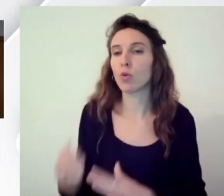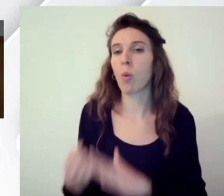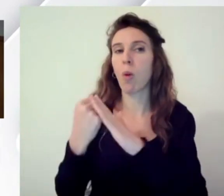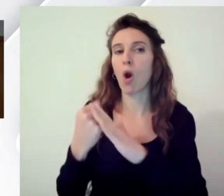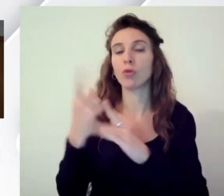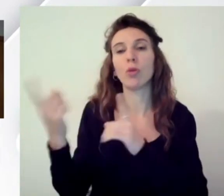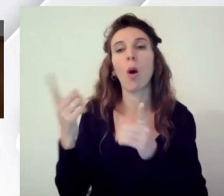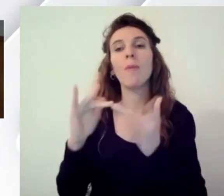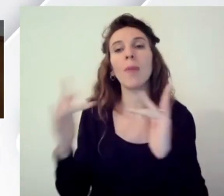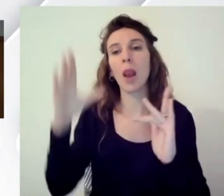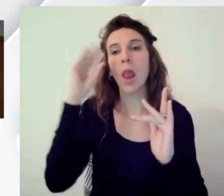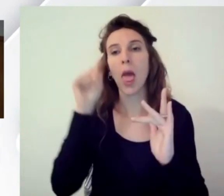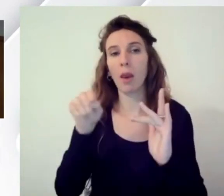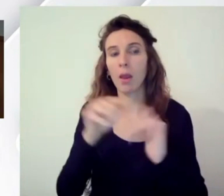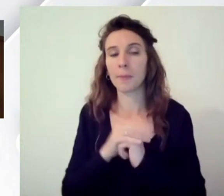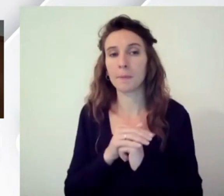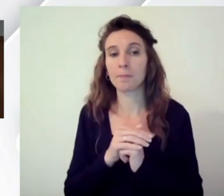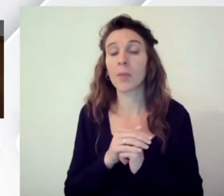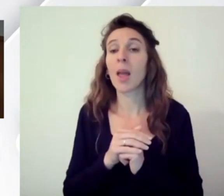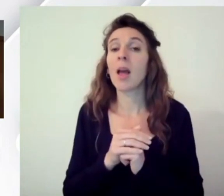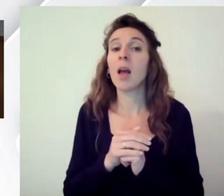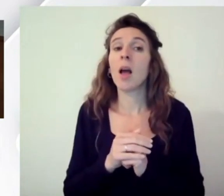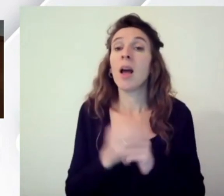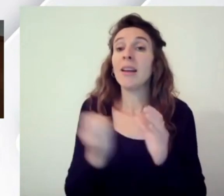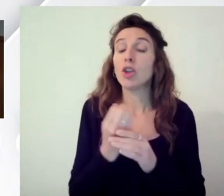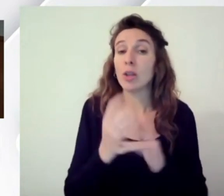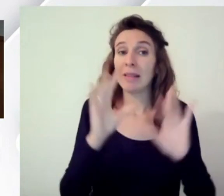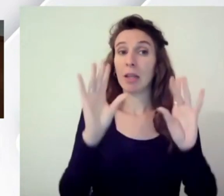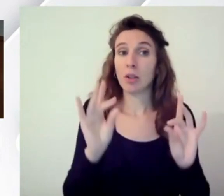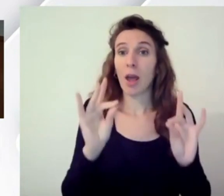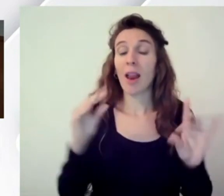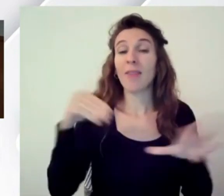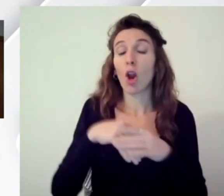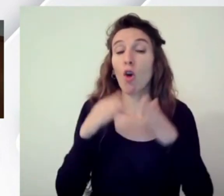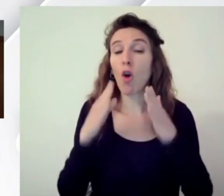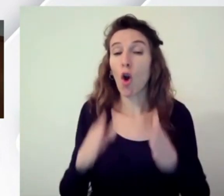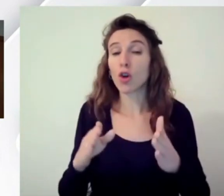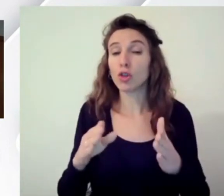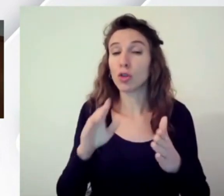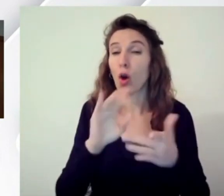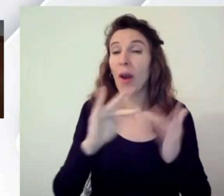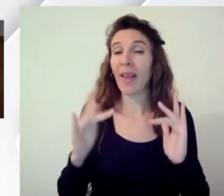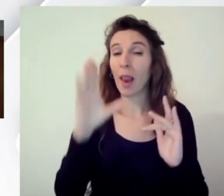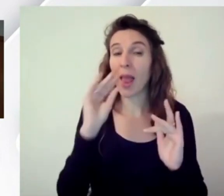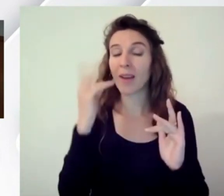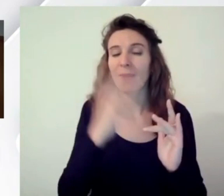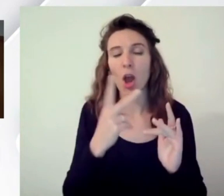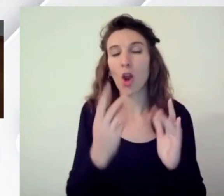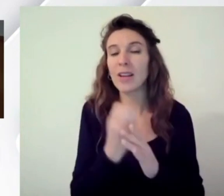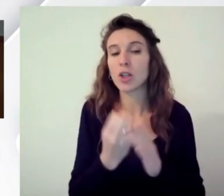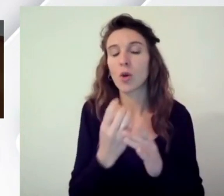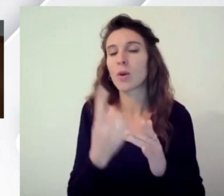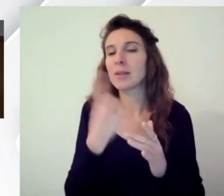risorse digitali che sono un aspetto molto critico all'interno in un corso in learning perché solitamente prevedono elementi di